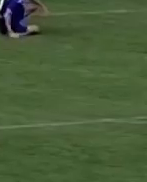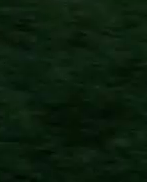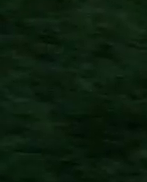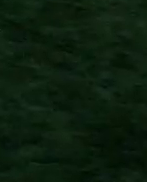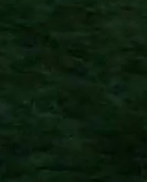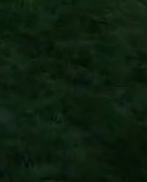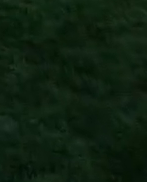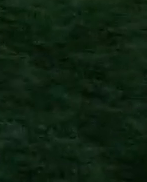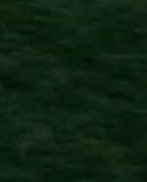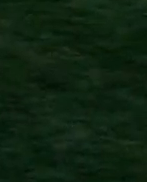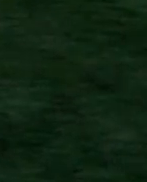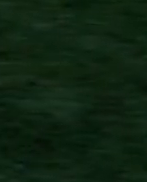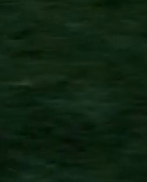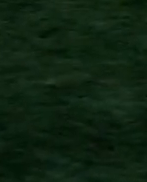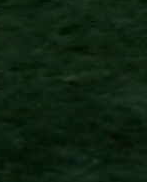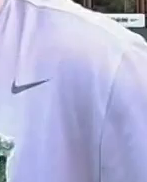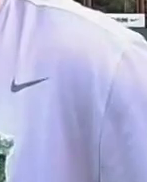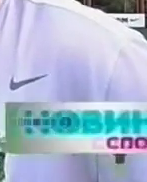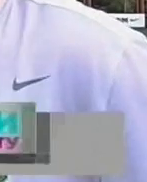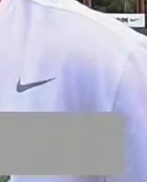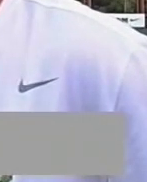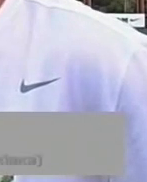У пісумку нічия 1-1.